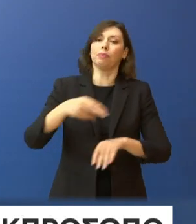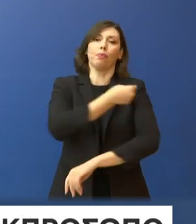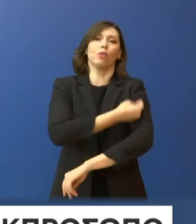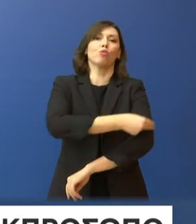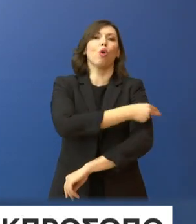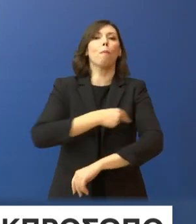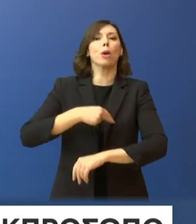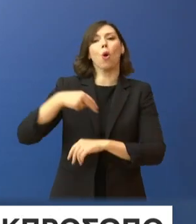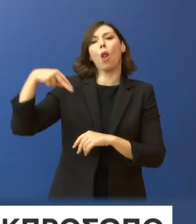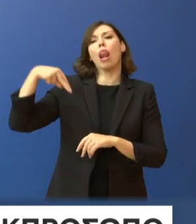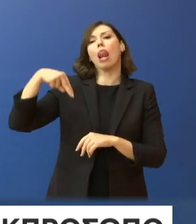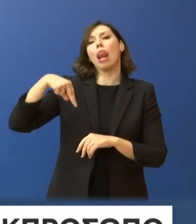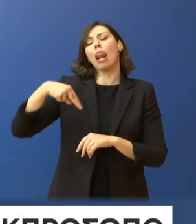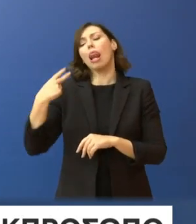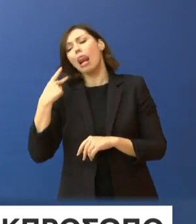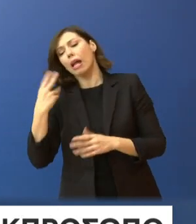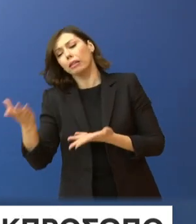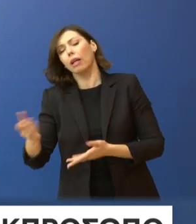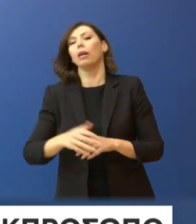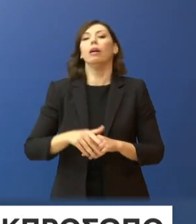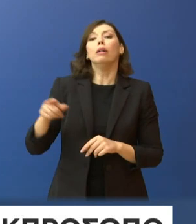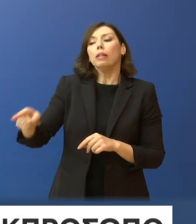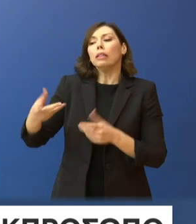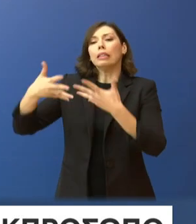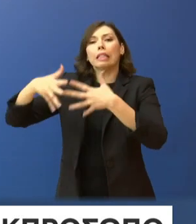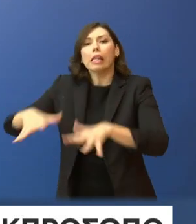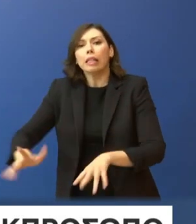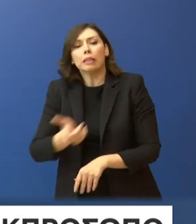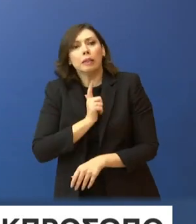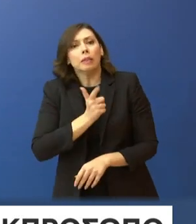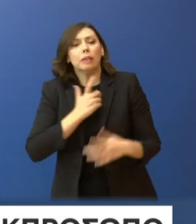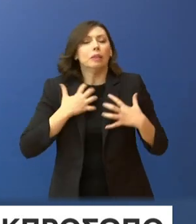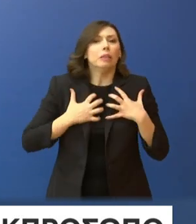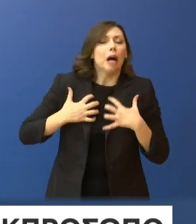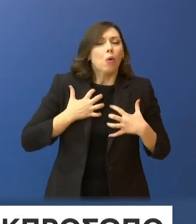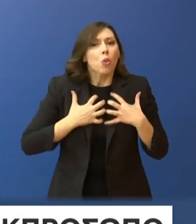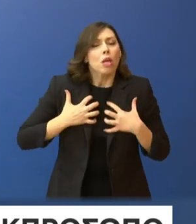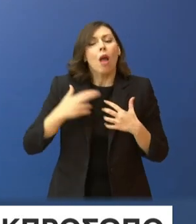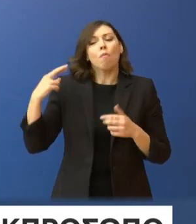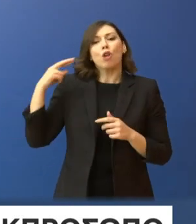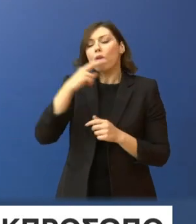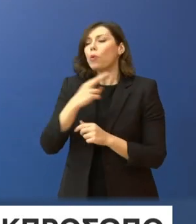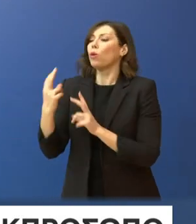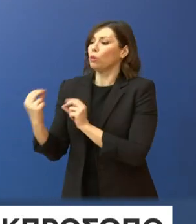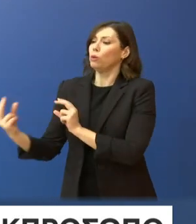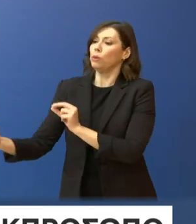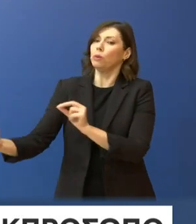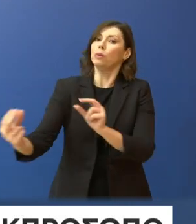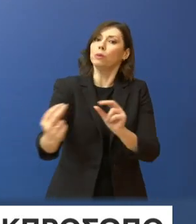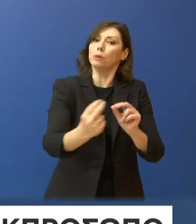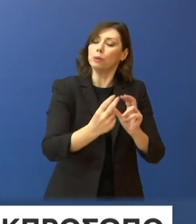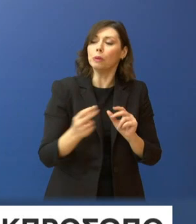συνομίλησε με τους συγγενείς των θυμάτων, που περίμεναν εκεί να μάθουν νέα για τους ανθρώπους τους και να μπουν στη διαδικασία